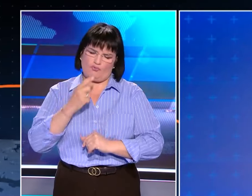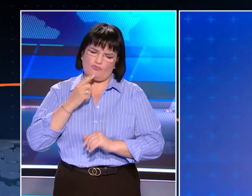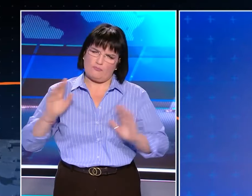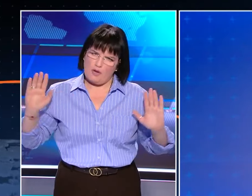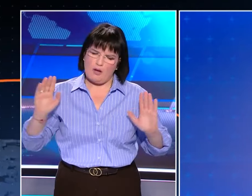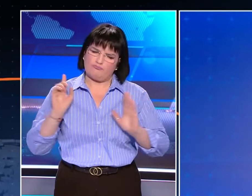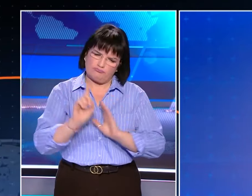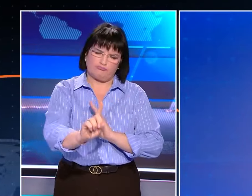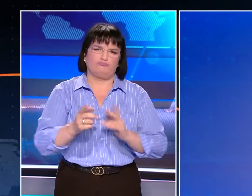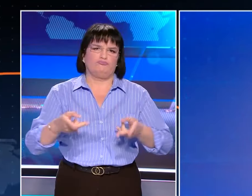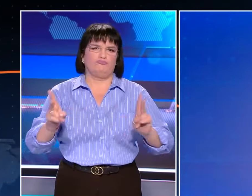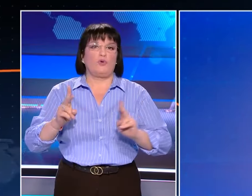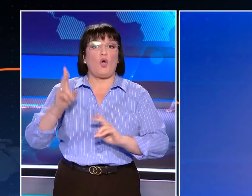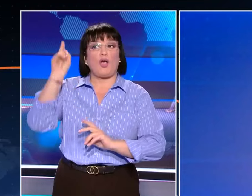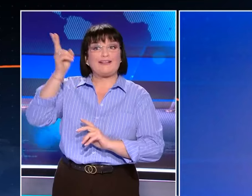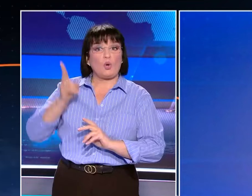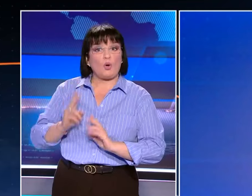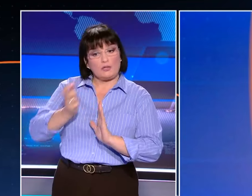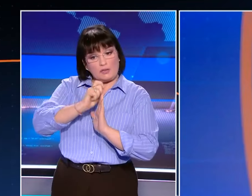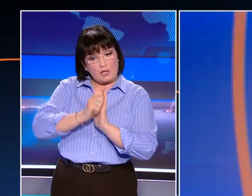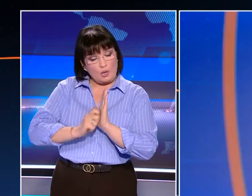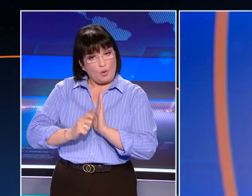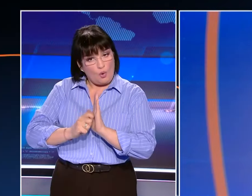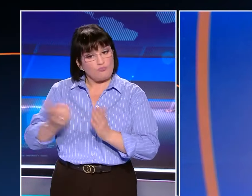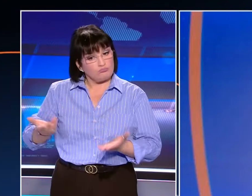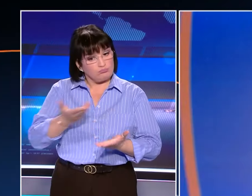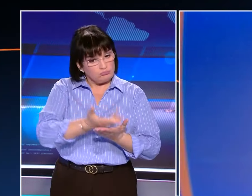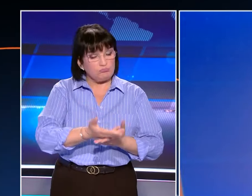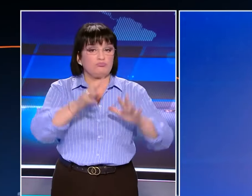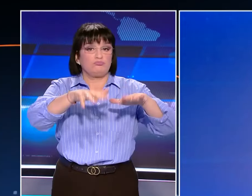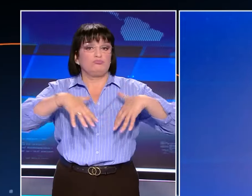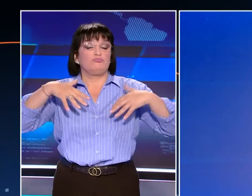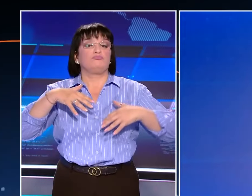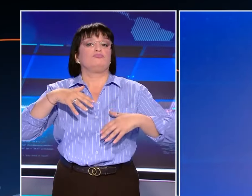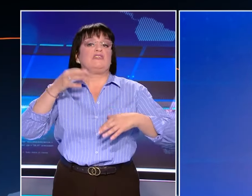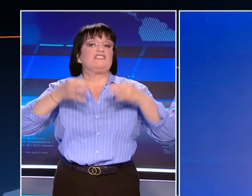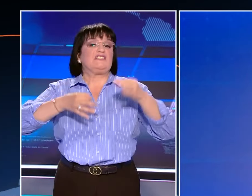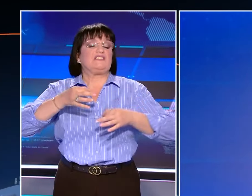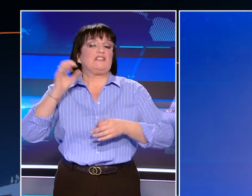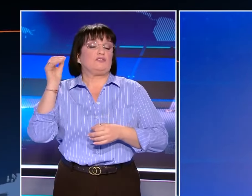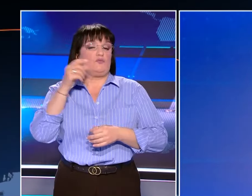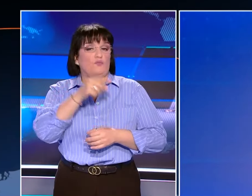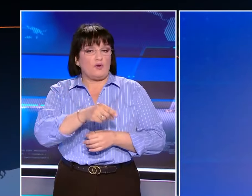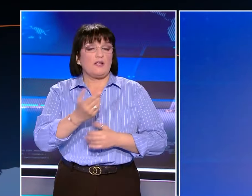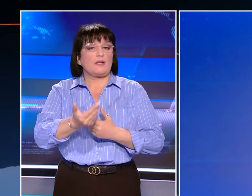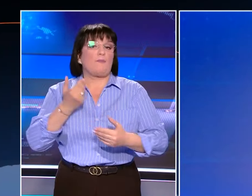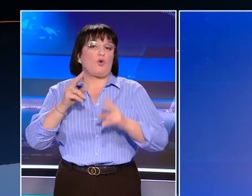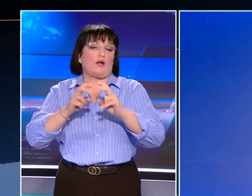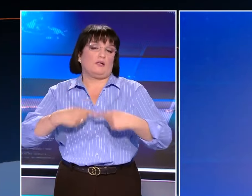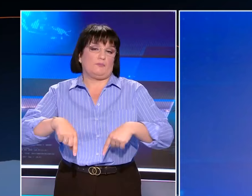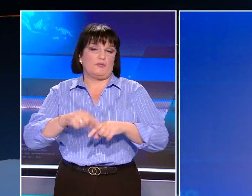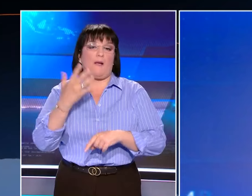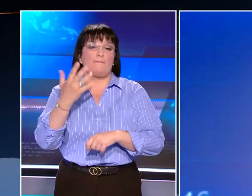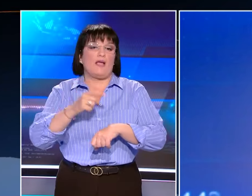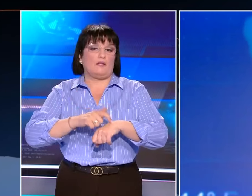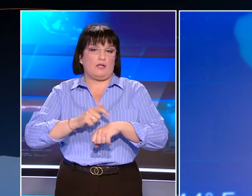να συντάξουν κατηγορητήριο προκειμένου να συζητηθεί στην Ολομέλεια και να συσταθεί προανακριτική επιτροπή. Στις πέντε αναμένεται να